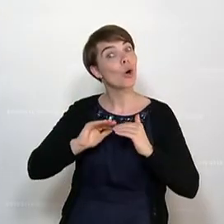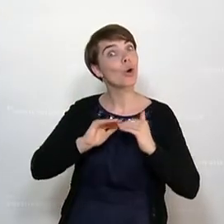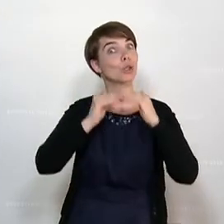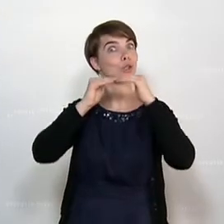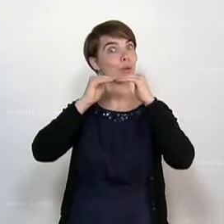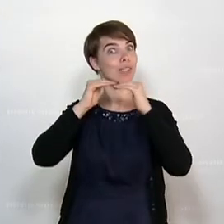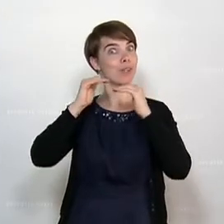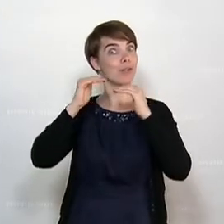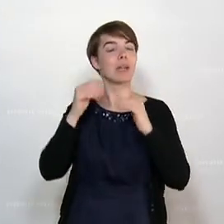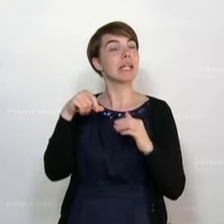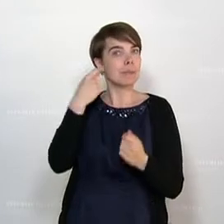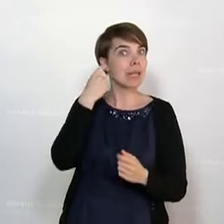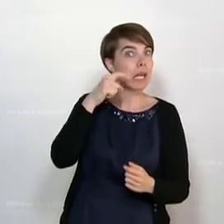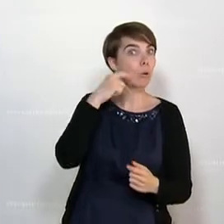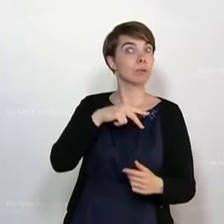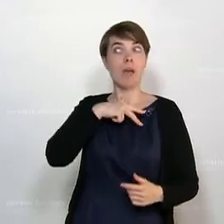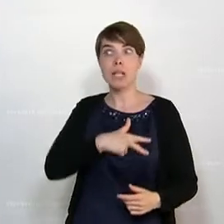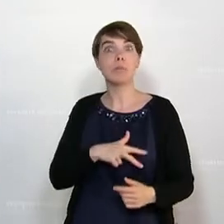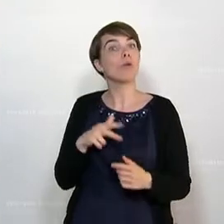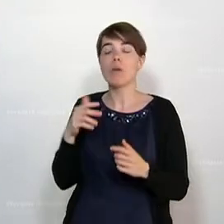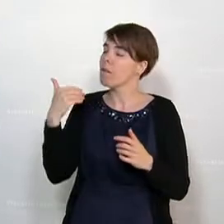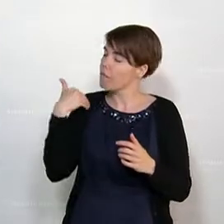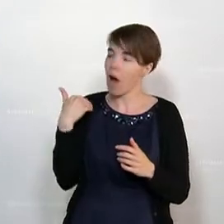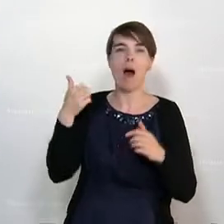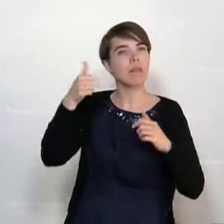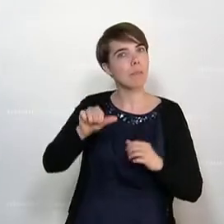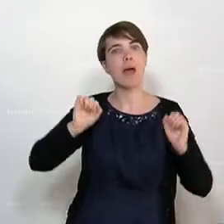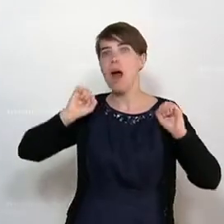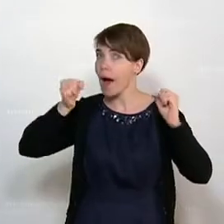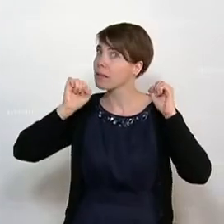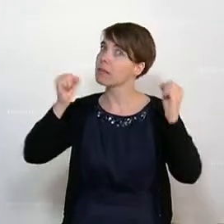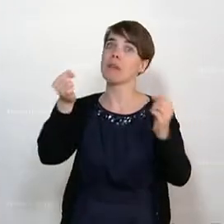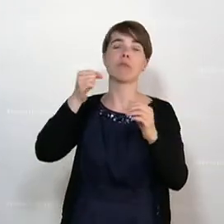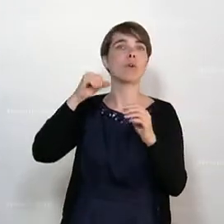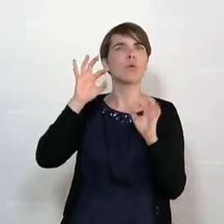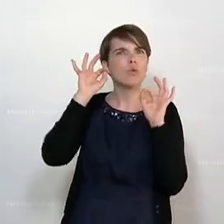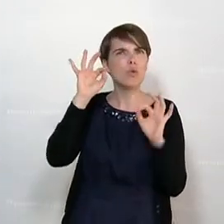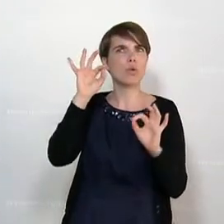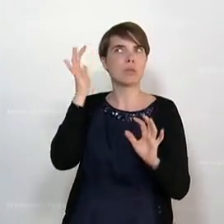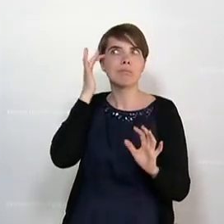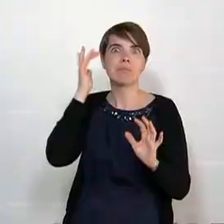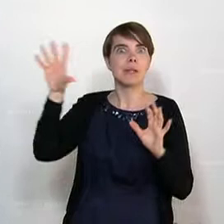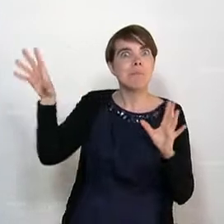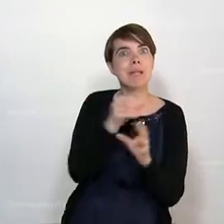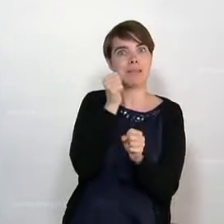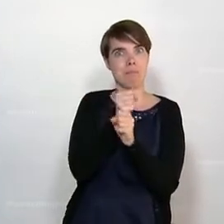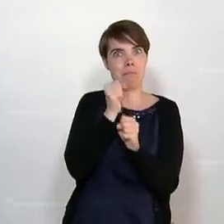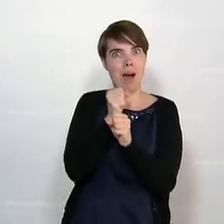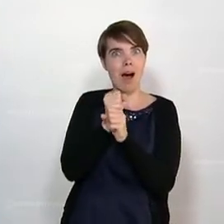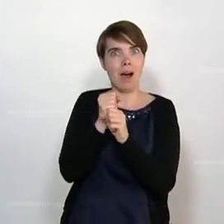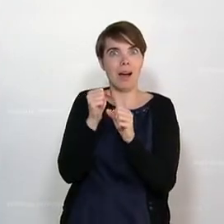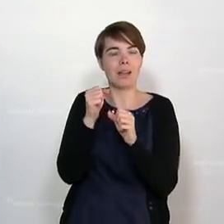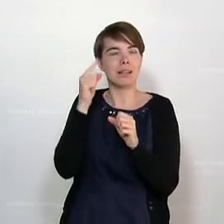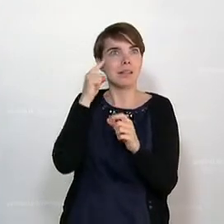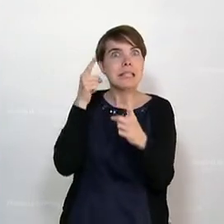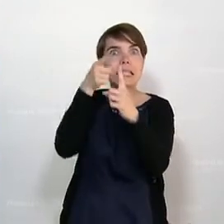Es gibt die NEOS, es gibt die SPÖ, die durchaus bereit sind, aktiv mit uns eben zusammenzuarbeiten, die eben gerne schauen wollen, dass wir